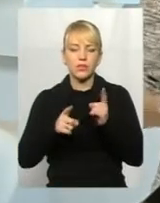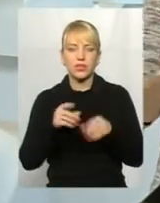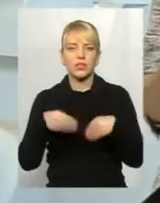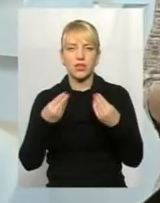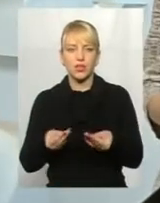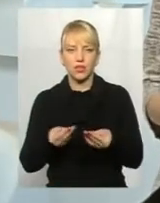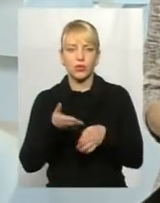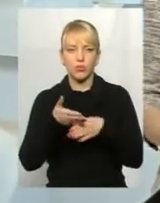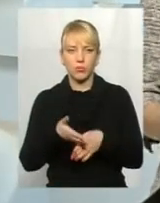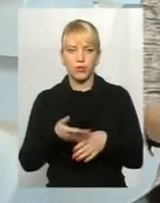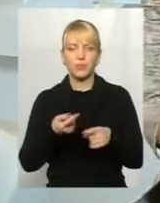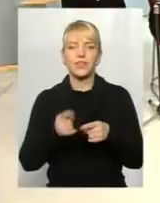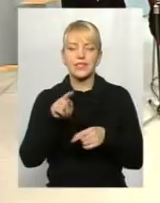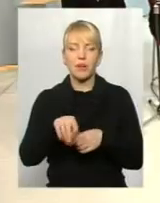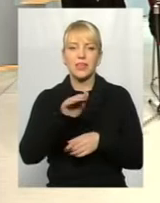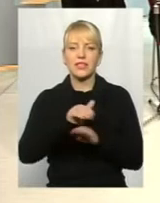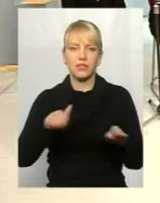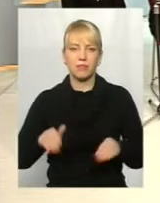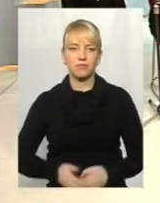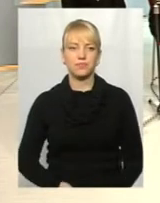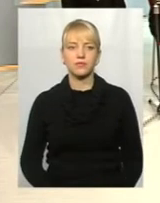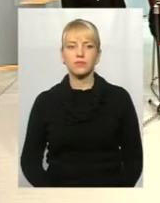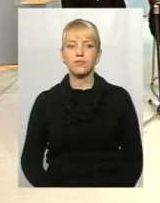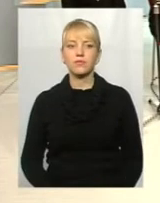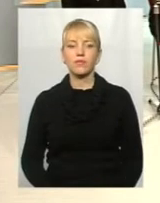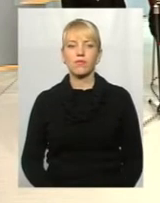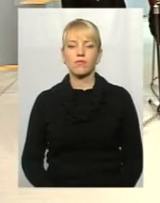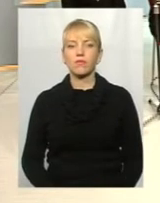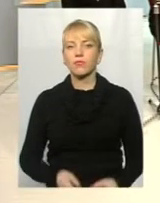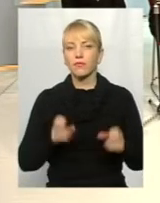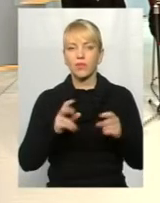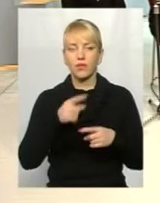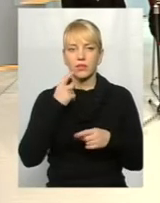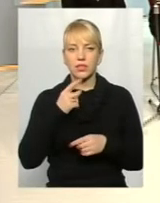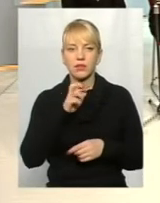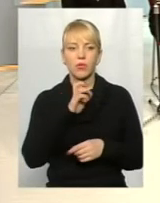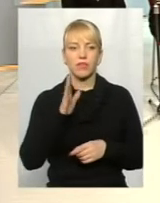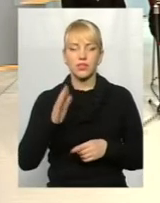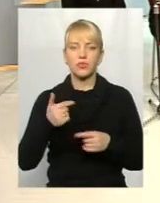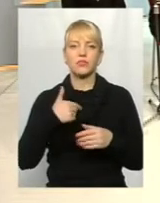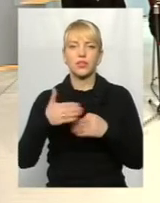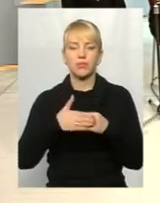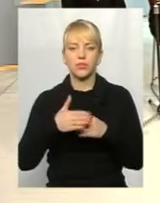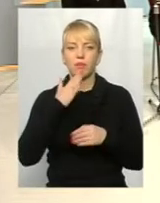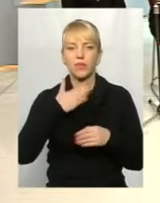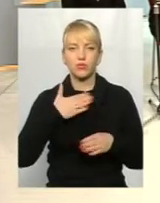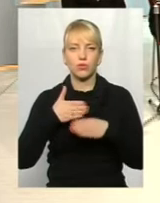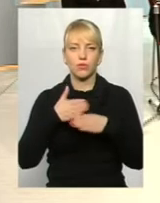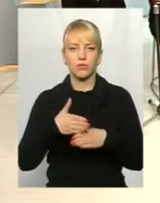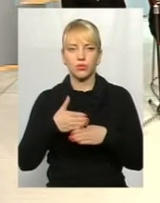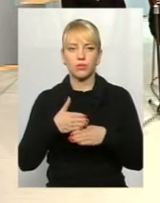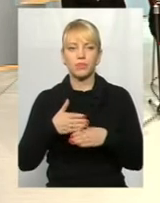саме діткам? Ну, так я сказала Борис Васильович, ми наближаємо нашу допомогу і